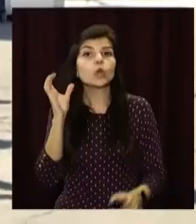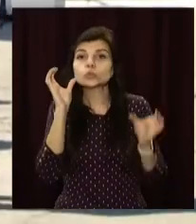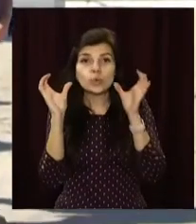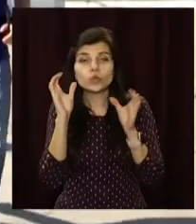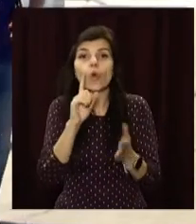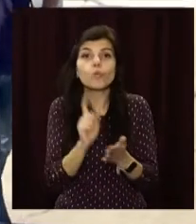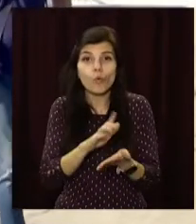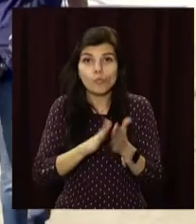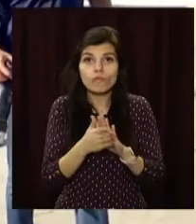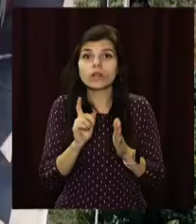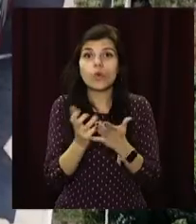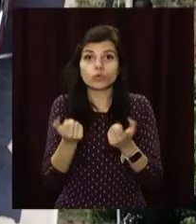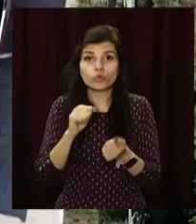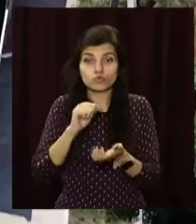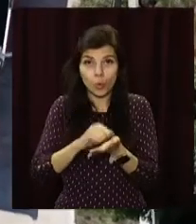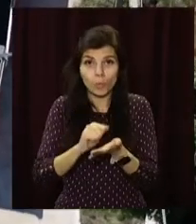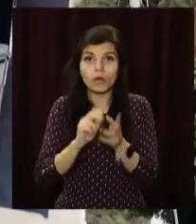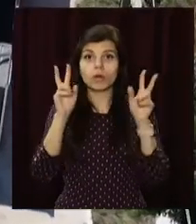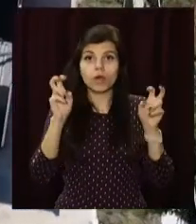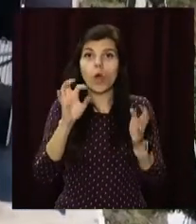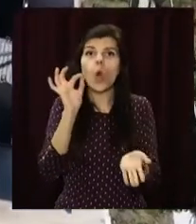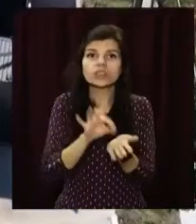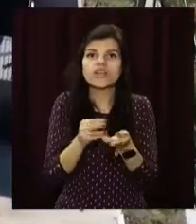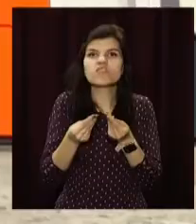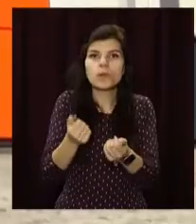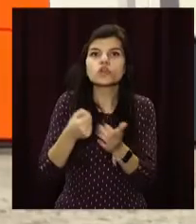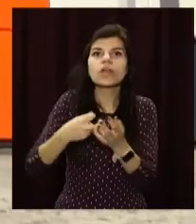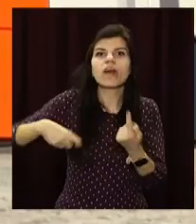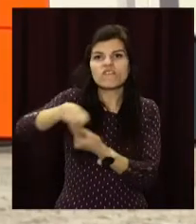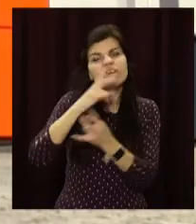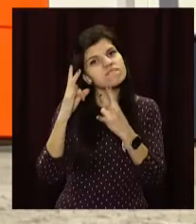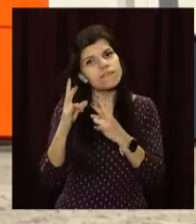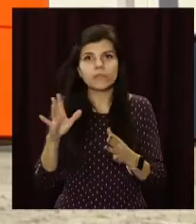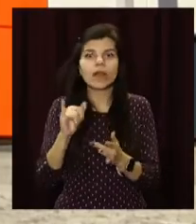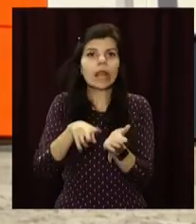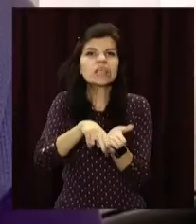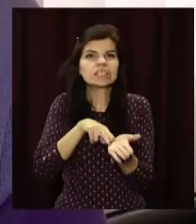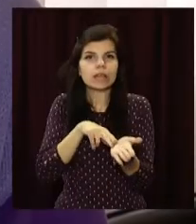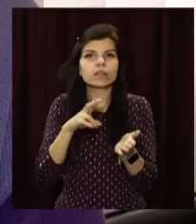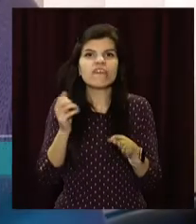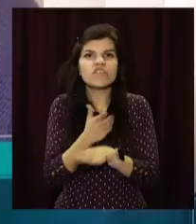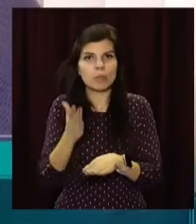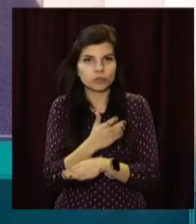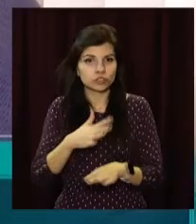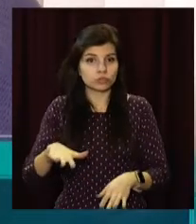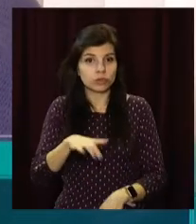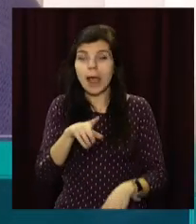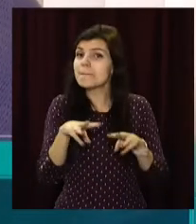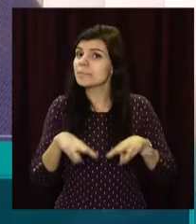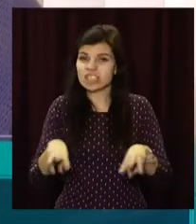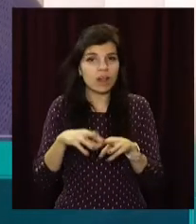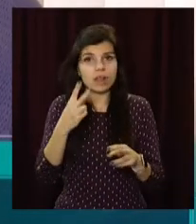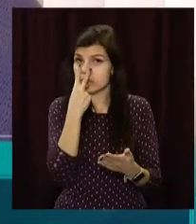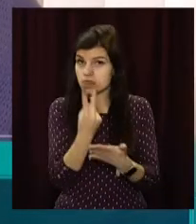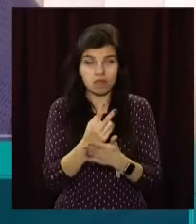обов'язкова умова для отримання документу, що має назву «Оцінка впливу на довкілля» та ліцензії на виробничу діяльність. Міністерство не врахувало